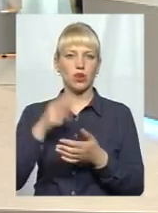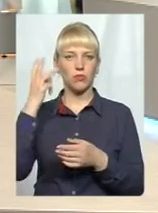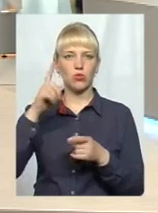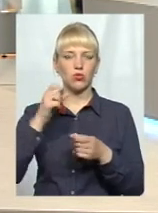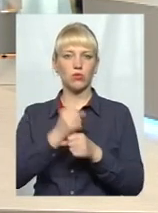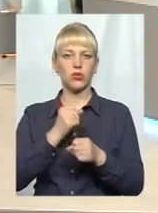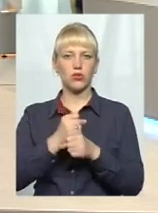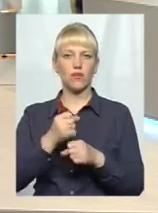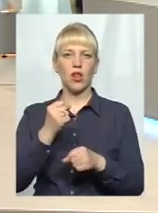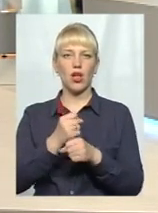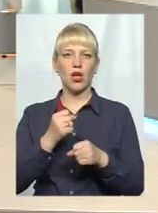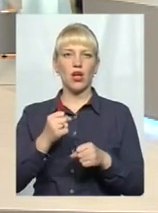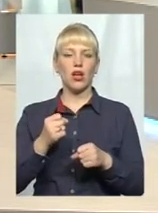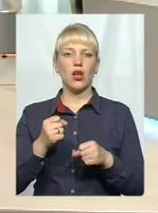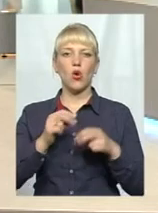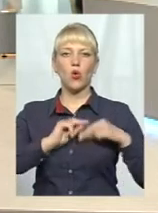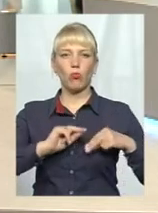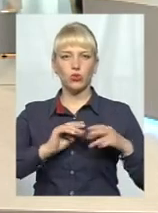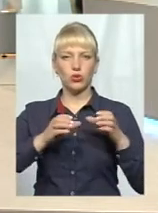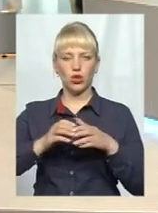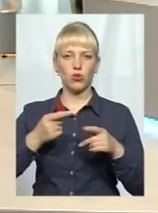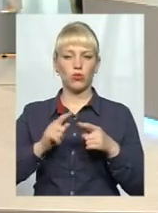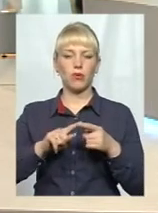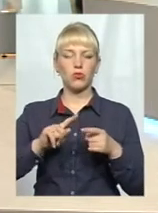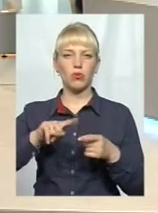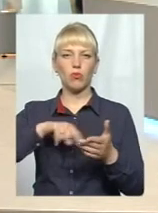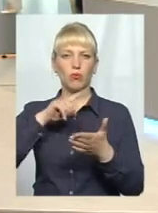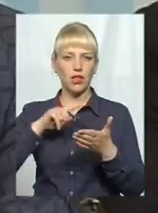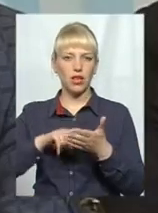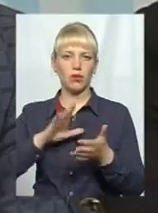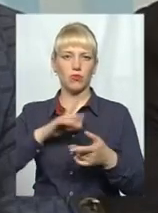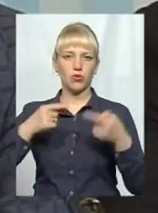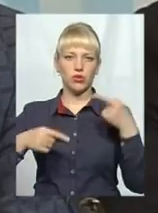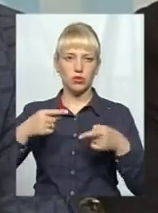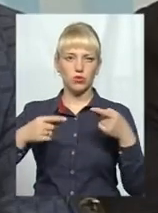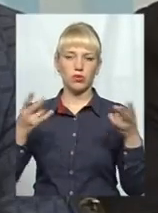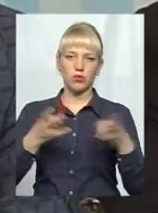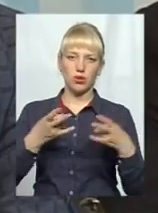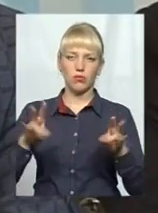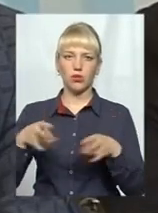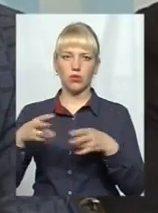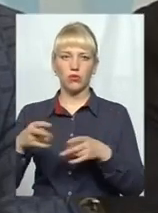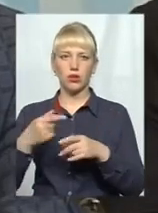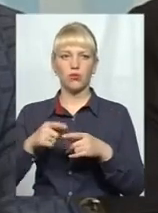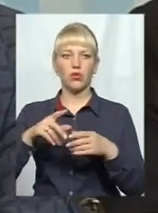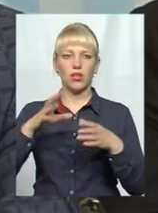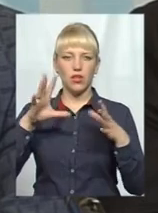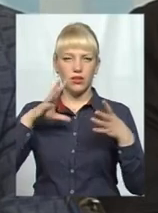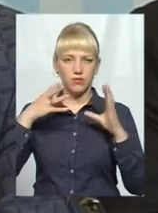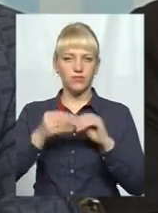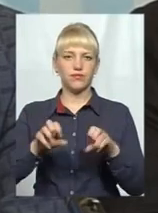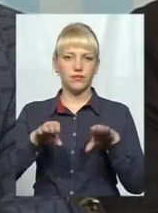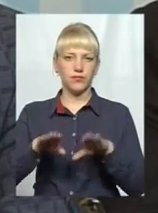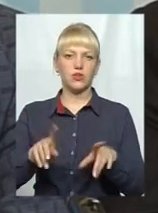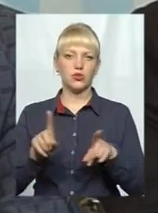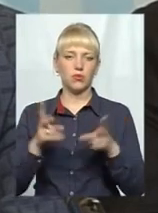група більше півроку над цим питанням. Були великі дискусії, потрібно, не потрібно, все-таки дійшли до того, що потрібно. І підприємці з